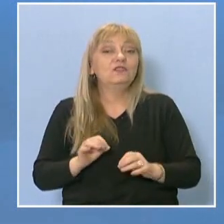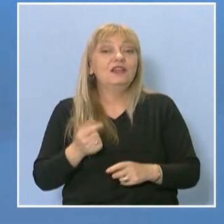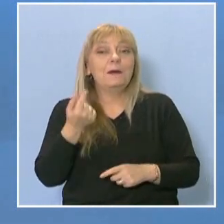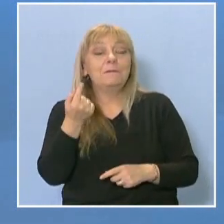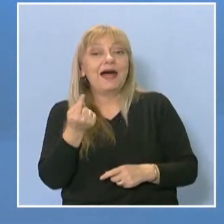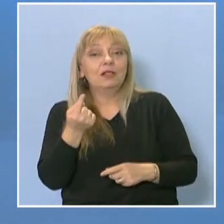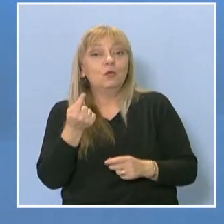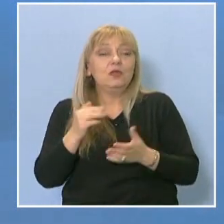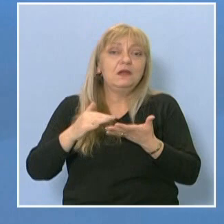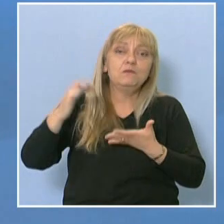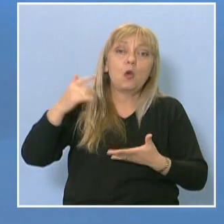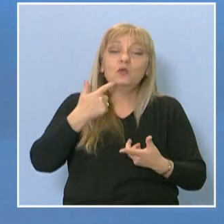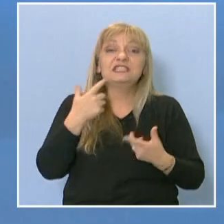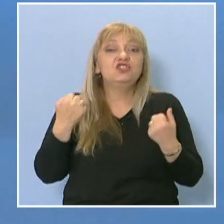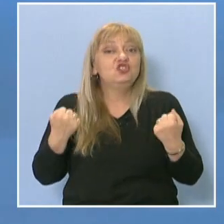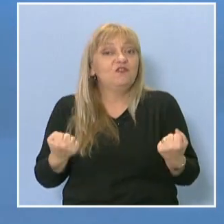живота.